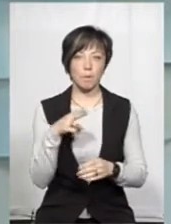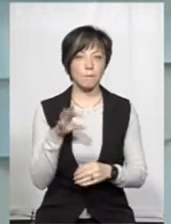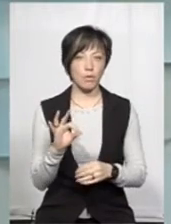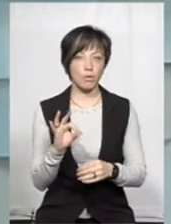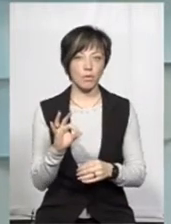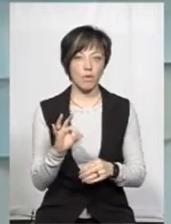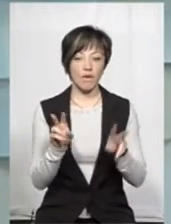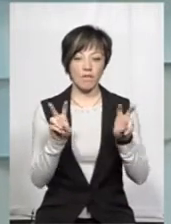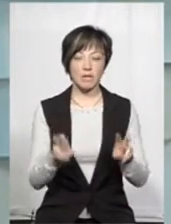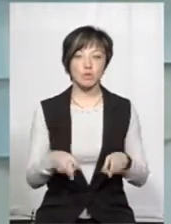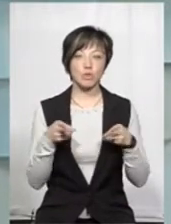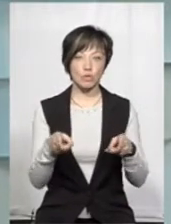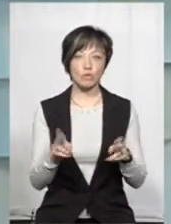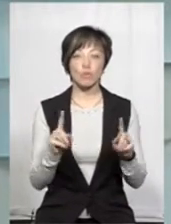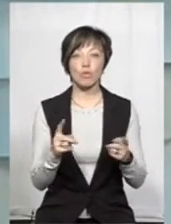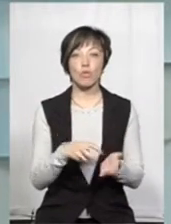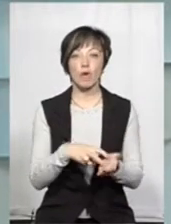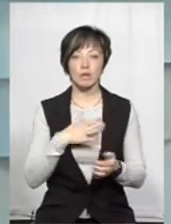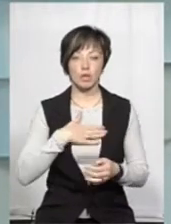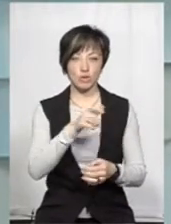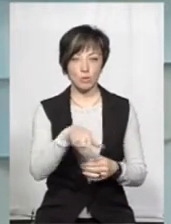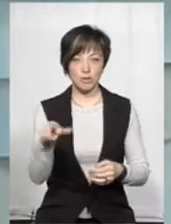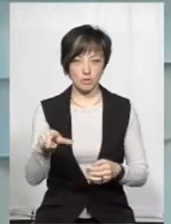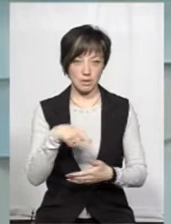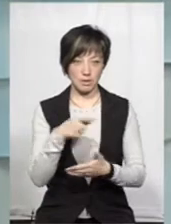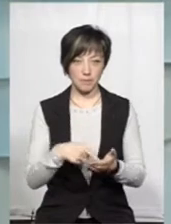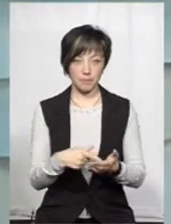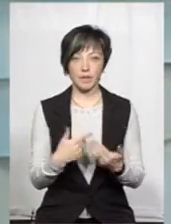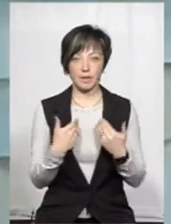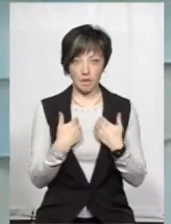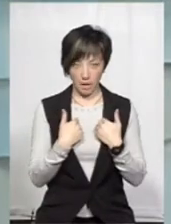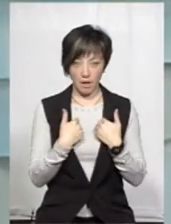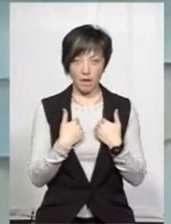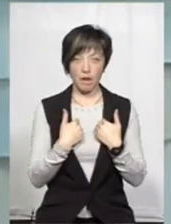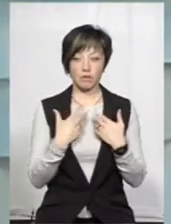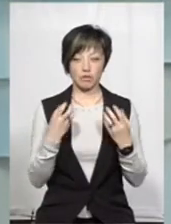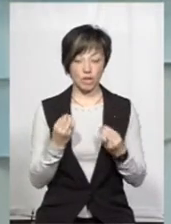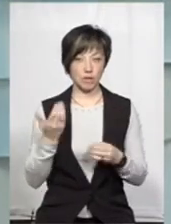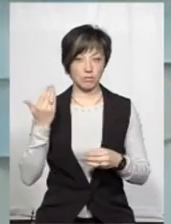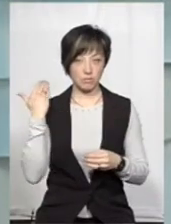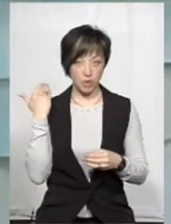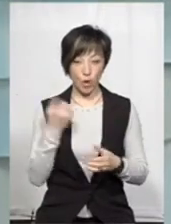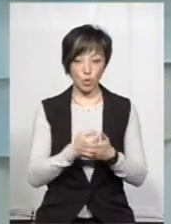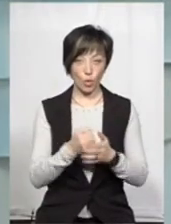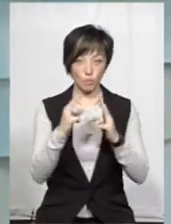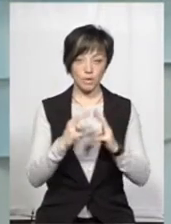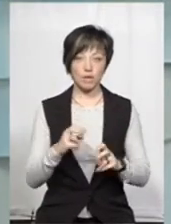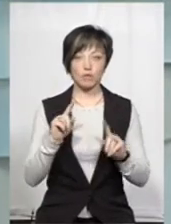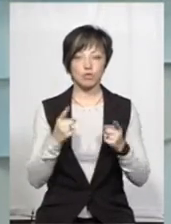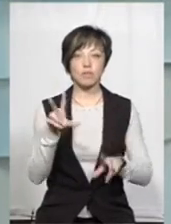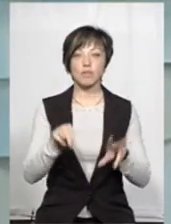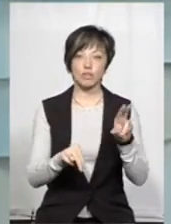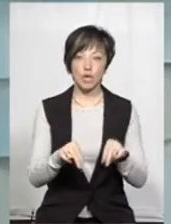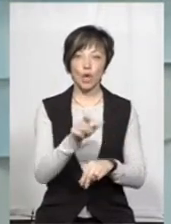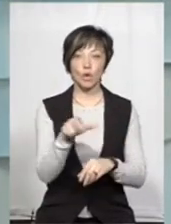видам злочинів, так, чого бояться наші мешканці? Ну, я, ще отримавши це опитування на руки, я чомусь